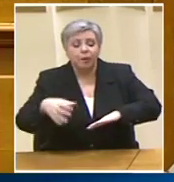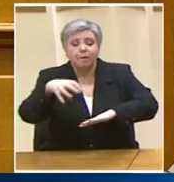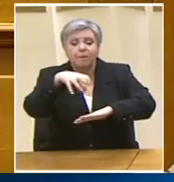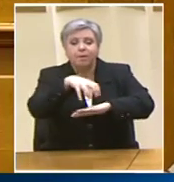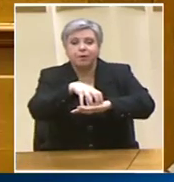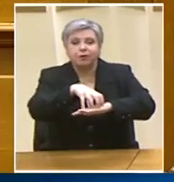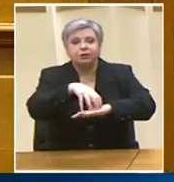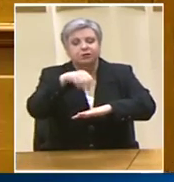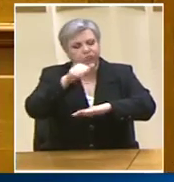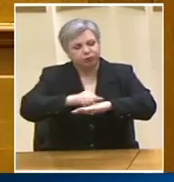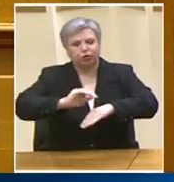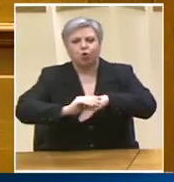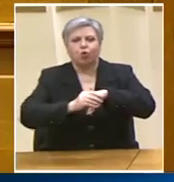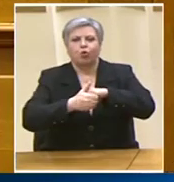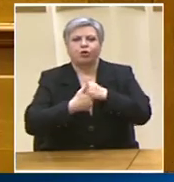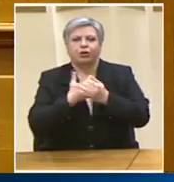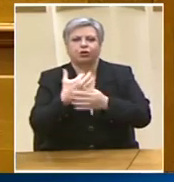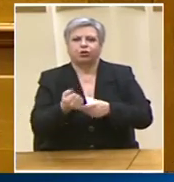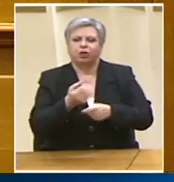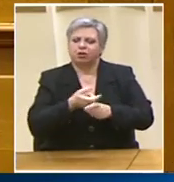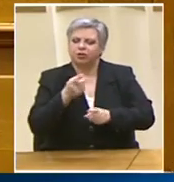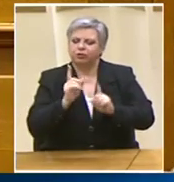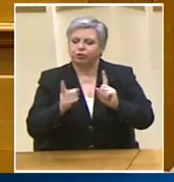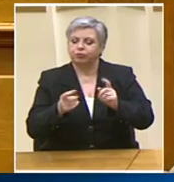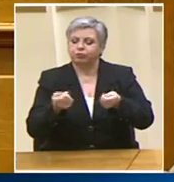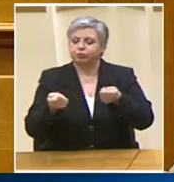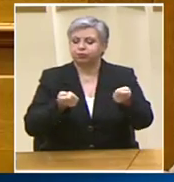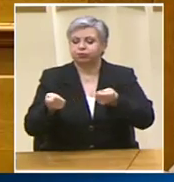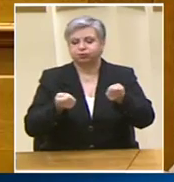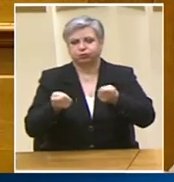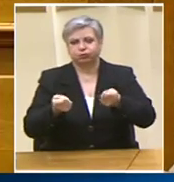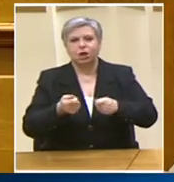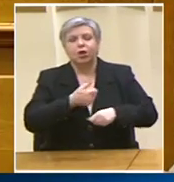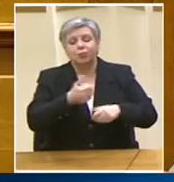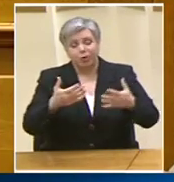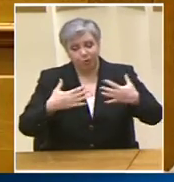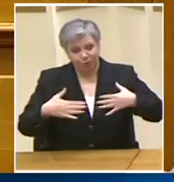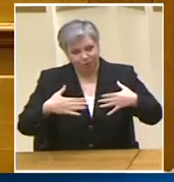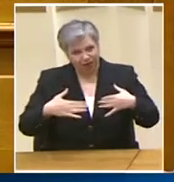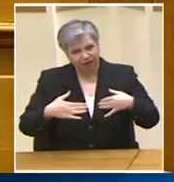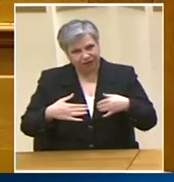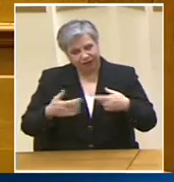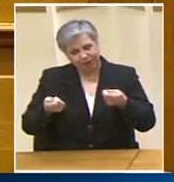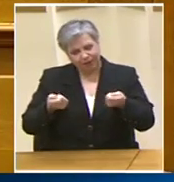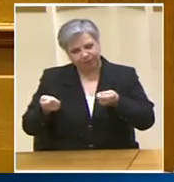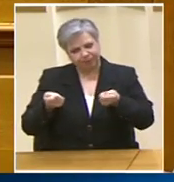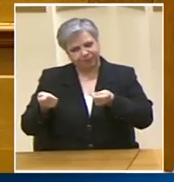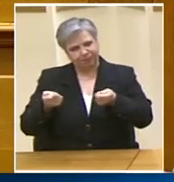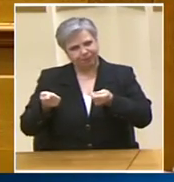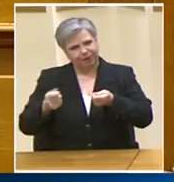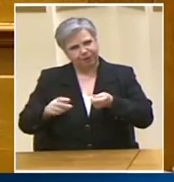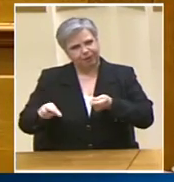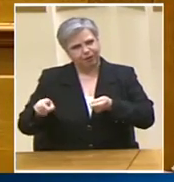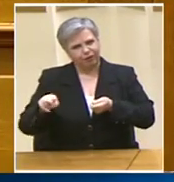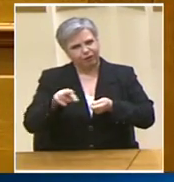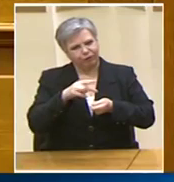Το μόνο που σας ενδιαφέρει είναι να ελέγξετε τη δημόσια διοίκηση. Και ό,τι δεν μπορείτε να ελέγξετε είτε το καταργείτε είτε